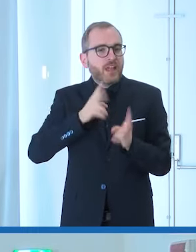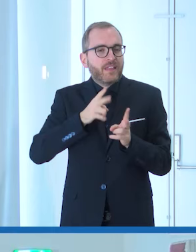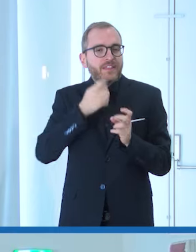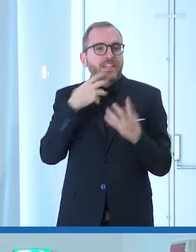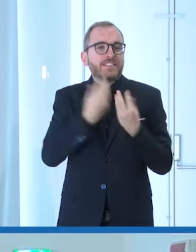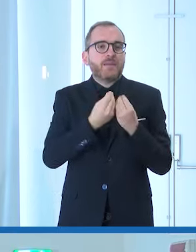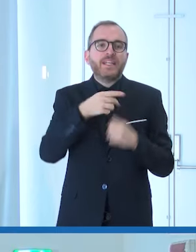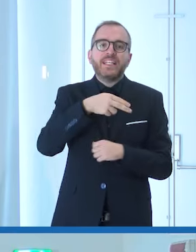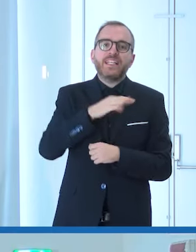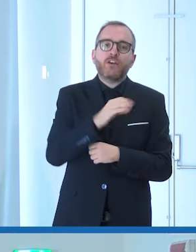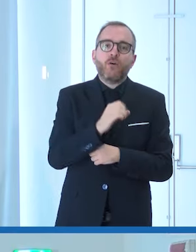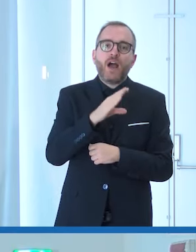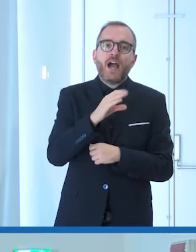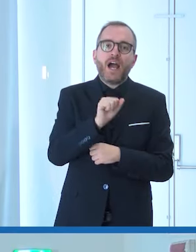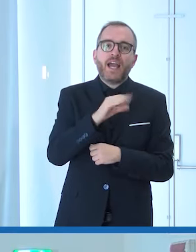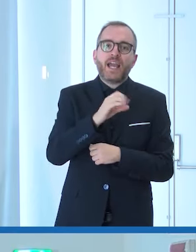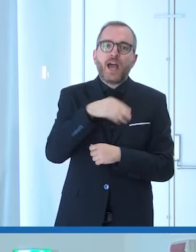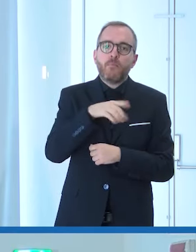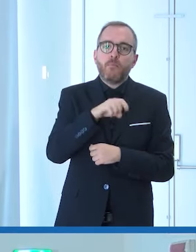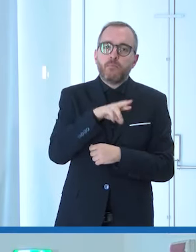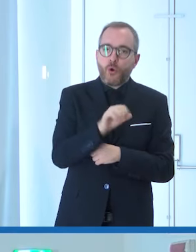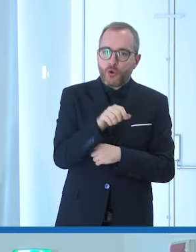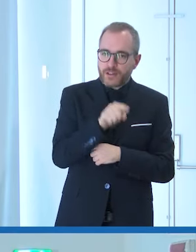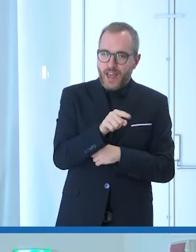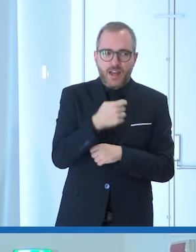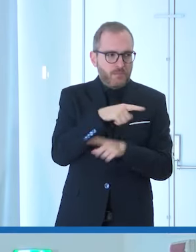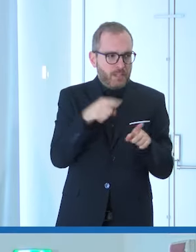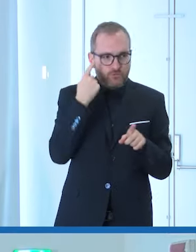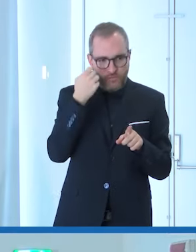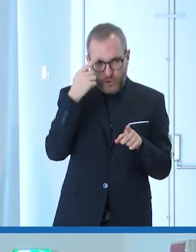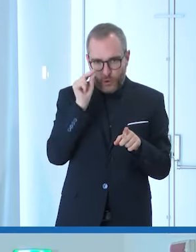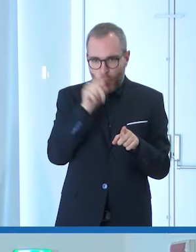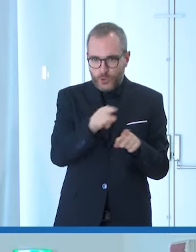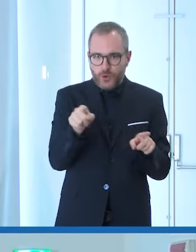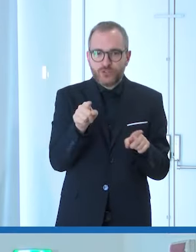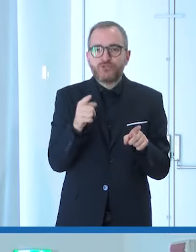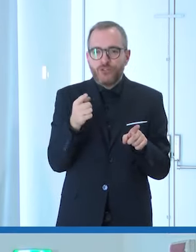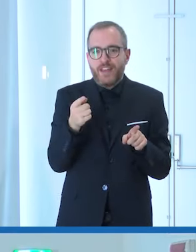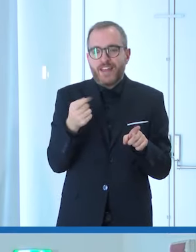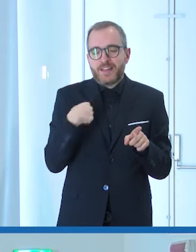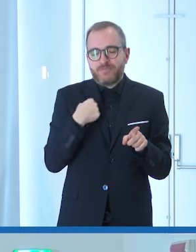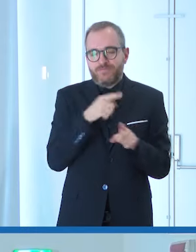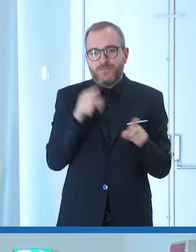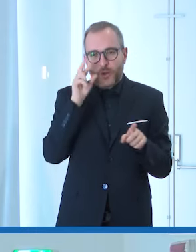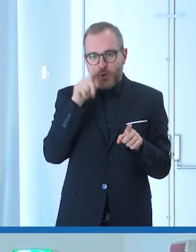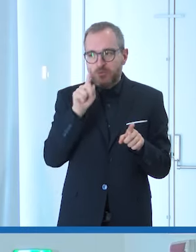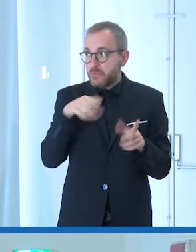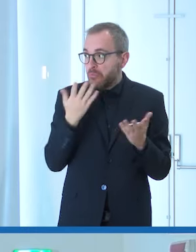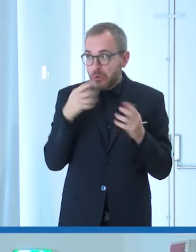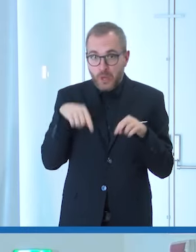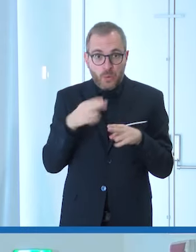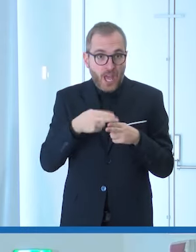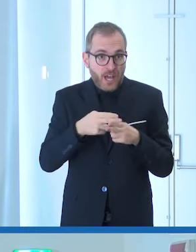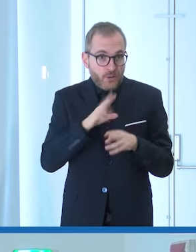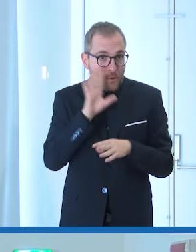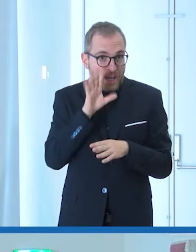è il creatore di Pizza Out come penso sappiate fra l'altro credo che apra anche a Roma adesso mi sembra